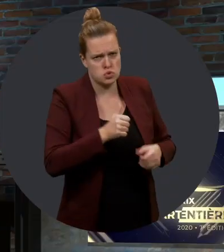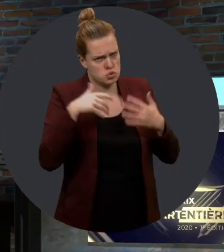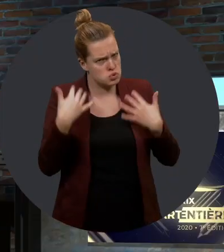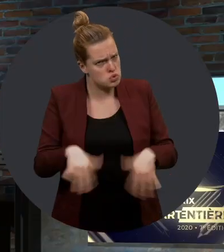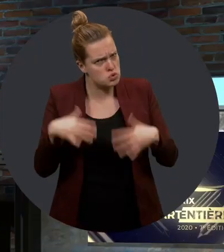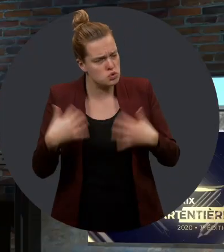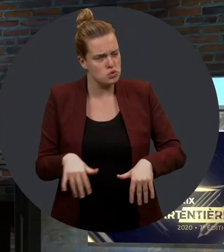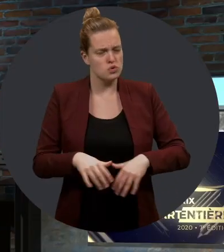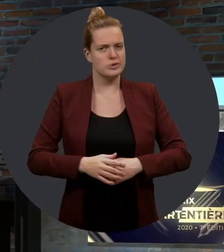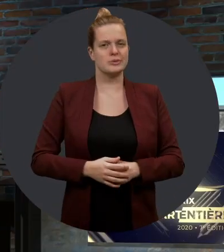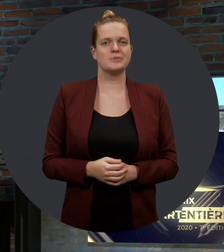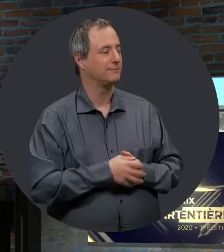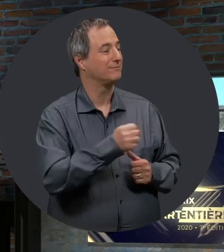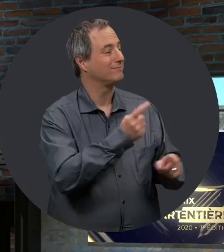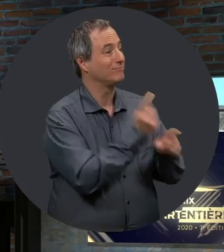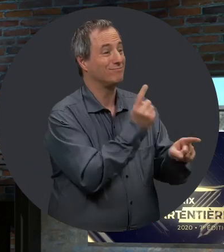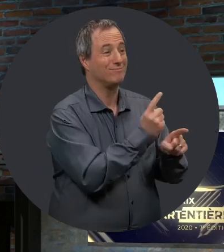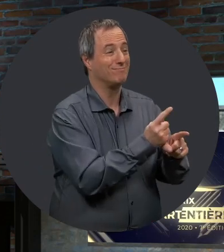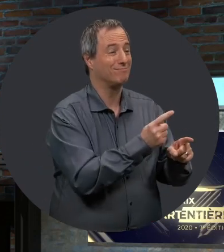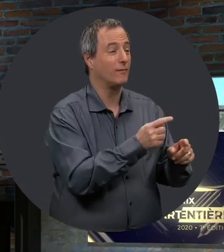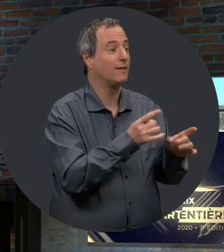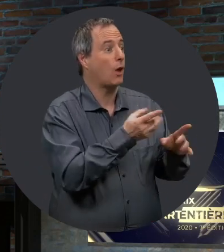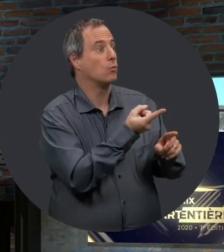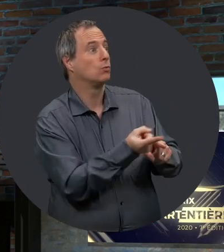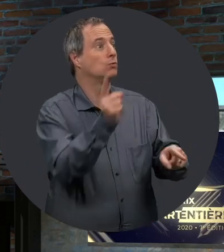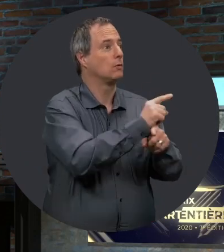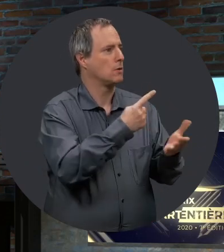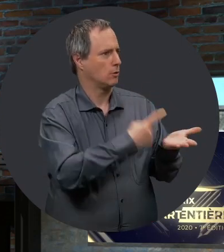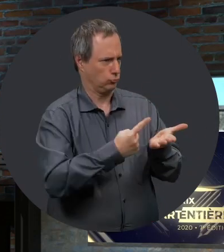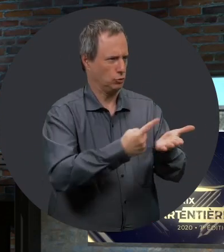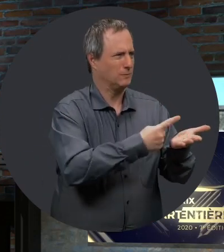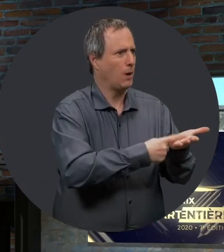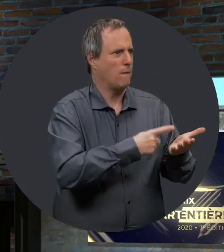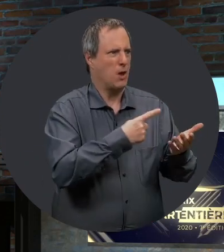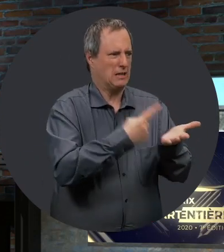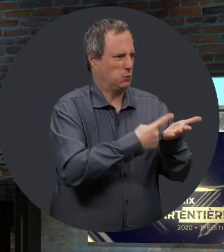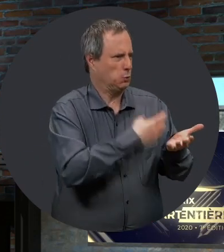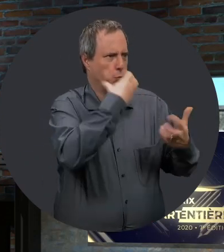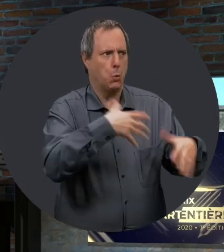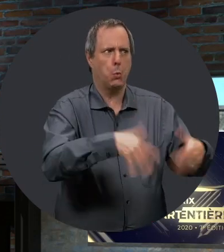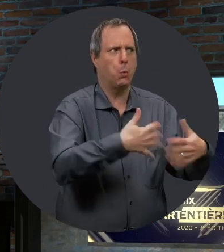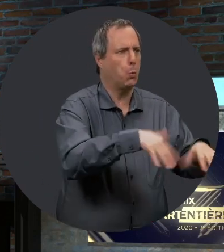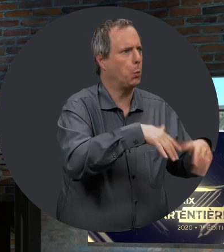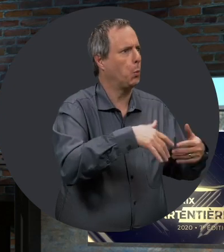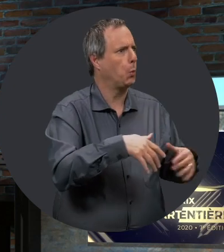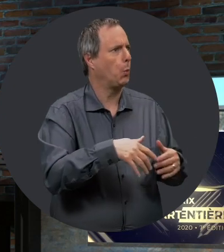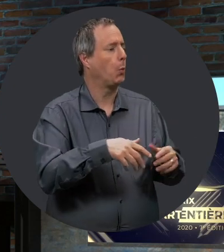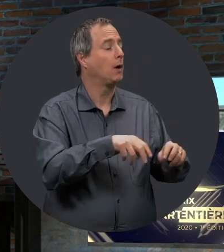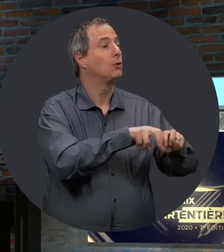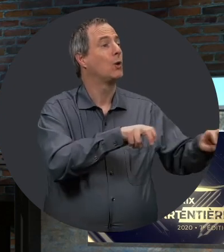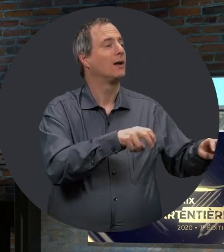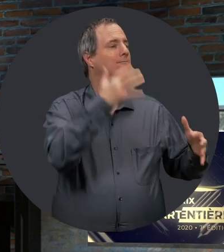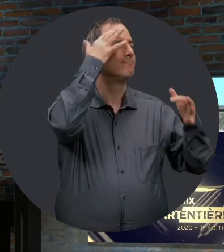seule lauréate pour chacune de ces catégories. Effectivement, lors de la journée de délibération, y a eu des vifs débats